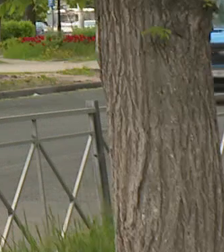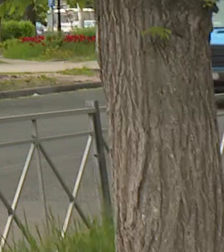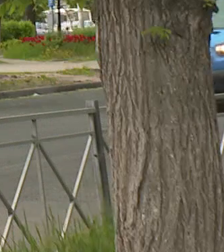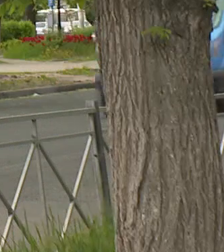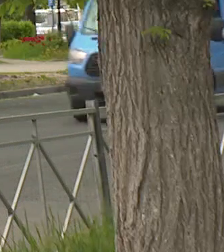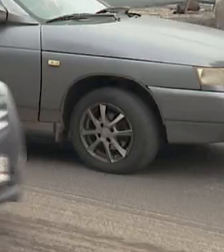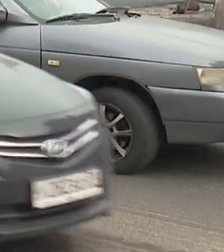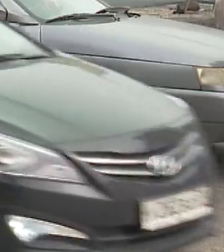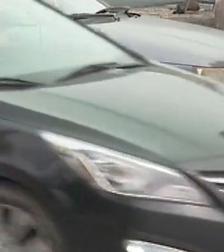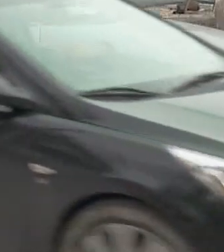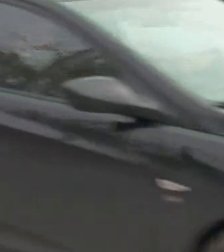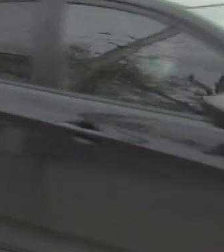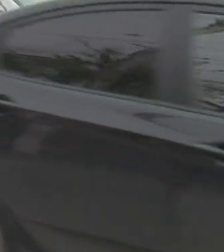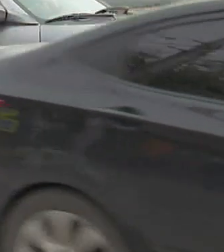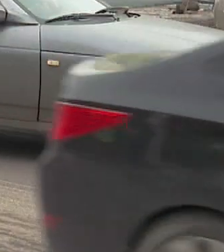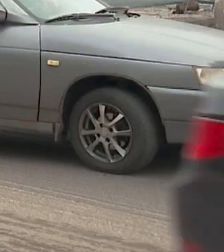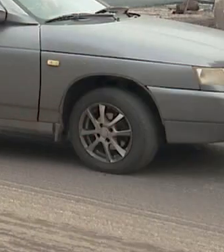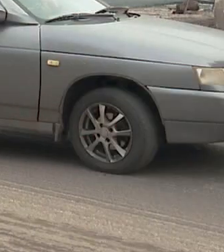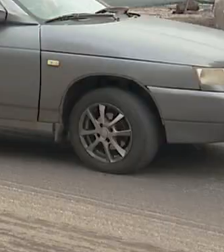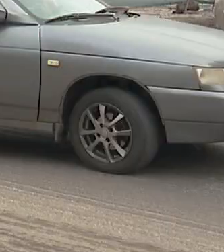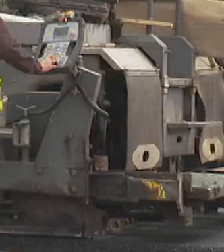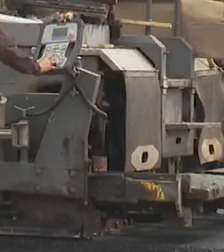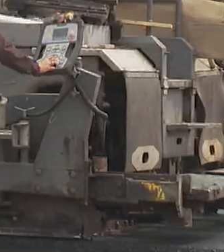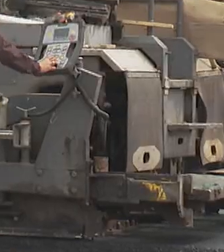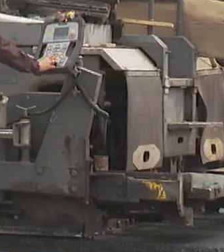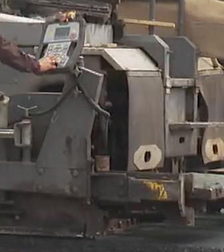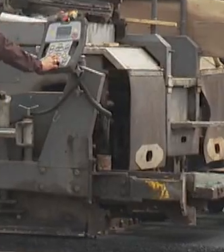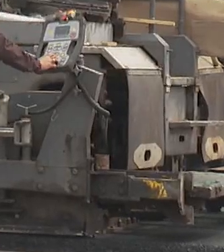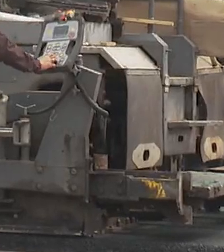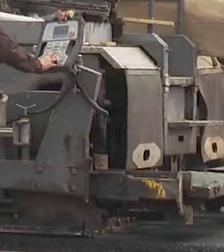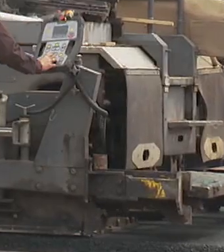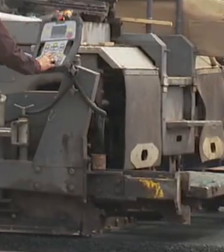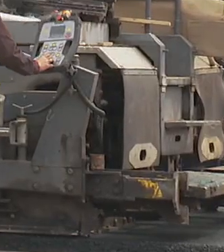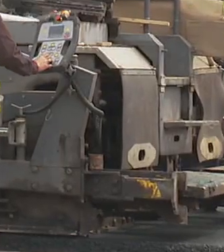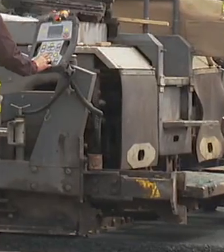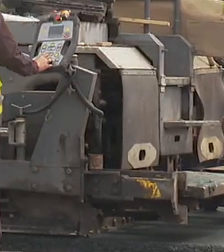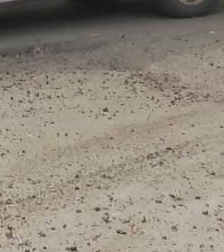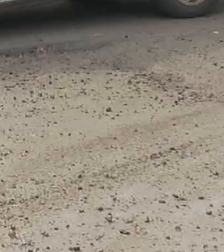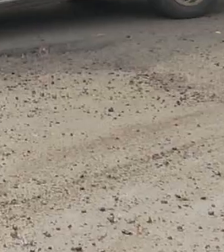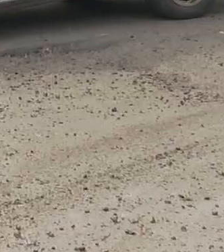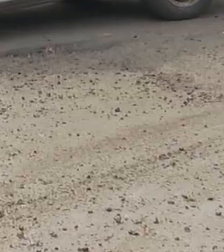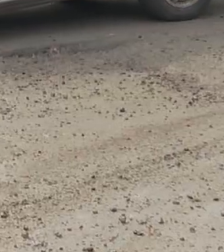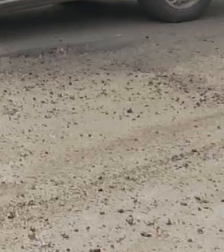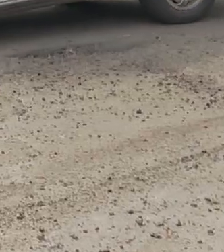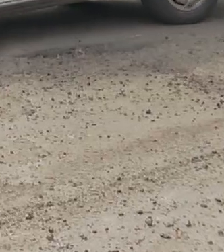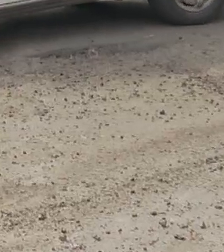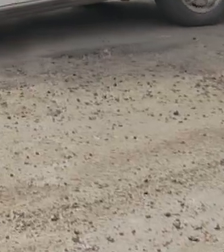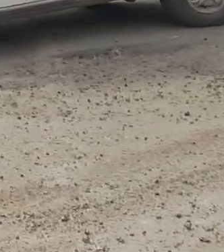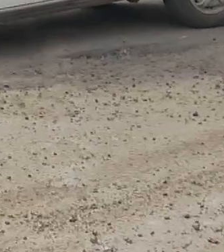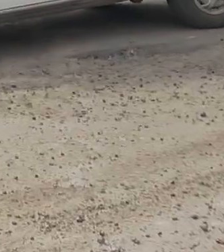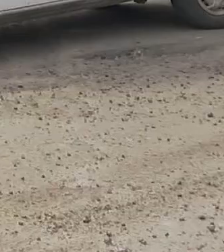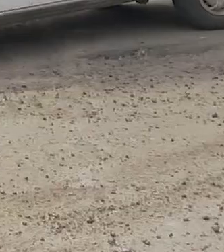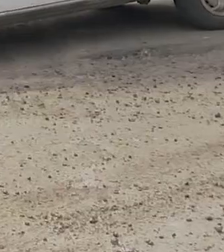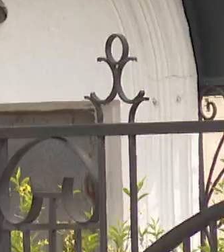правопородных полос. Последний раз ремонт этого участка дороги проводили в 2015 году. Текущее обновление не только